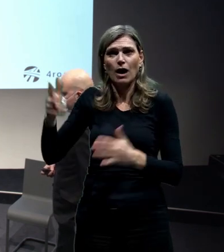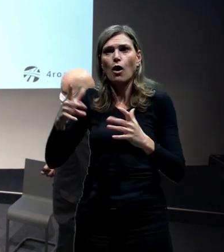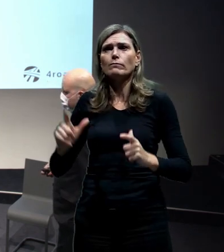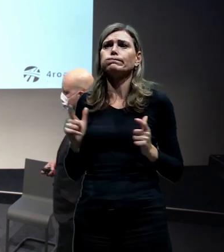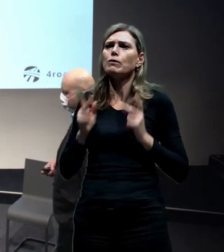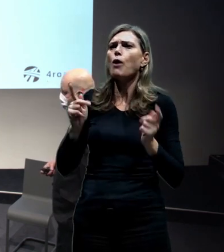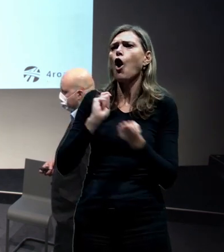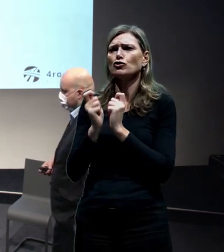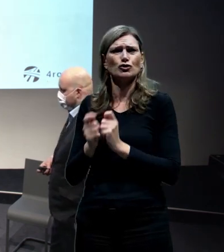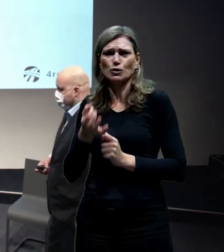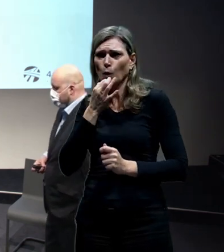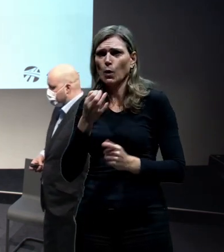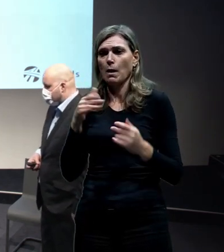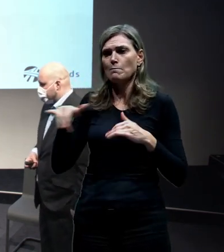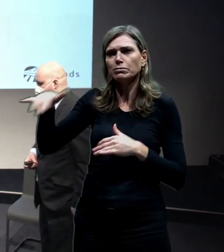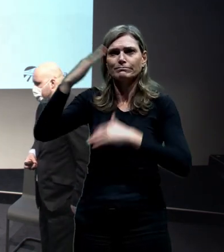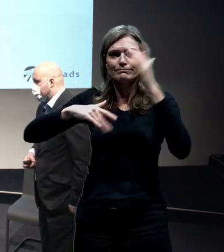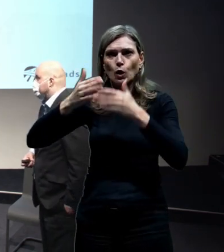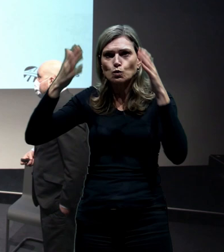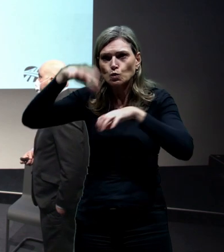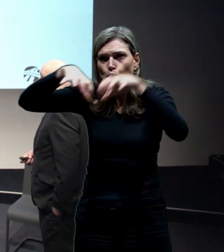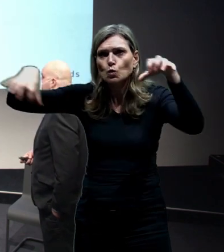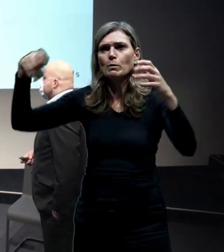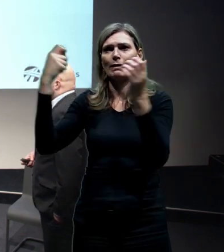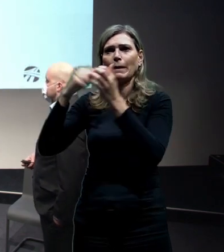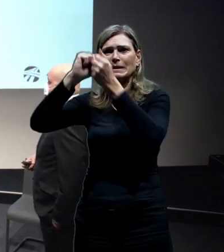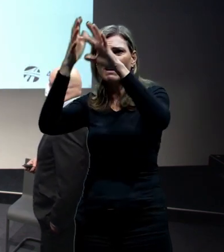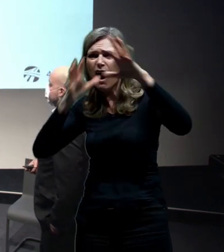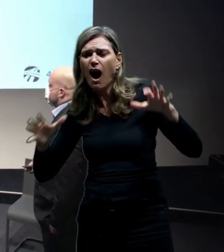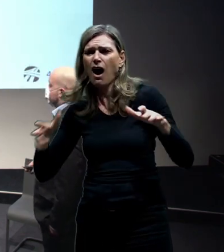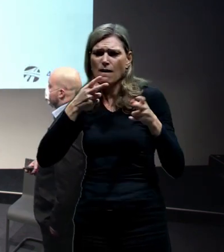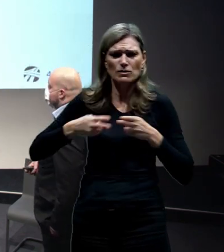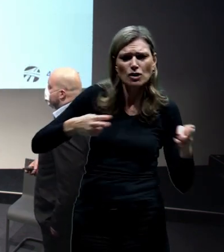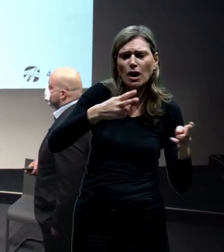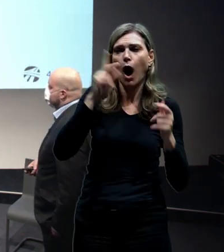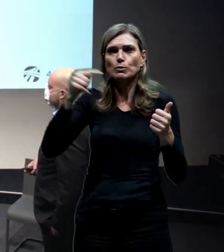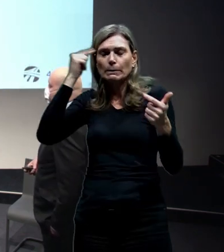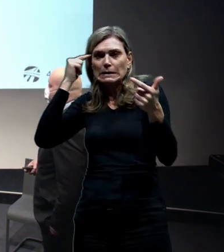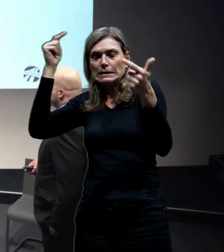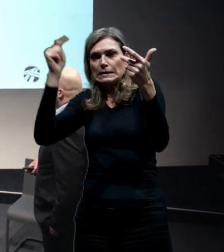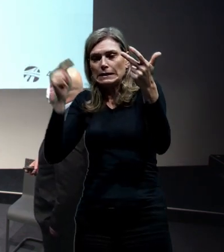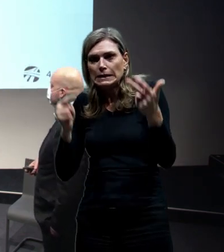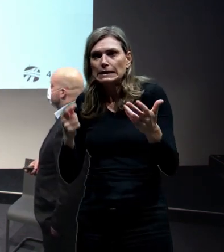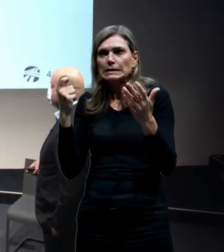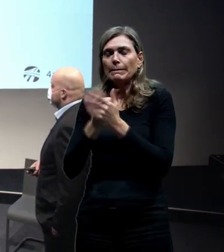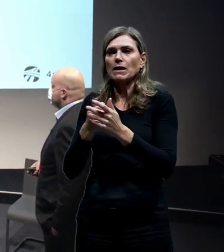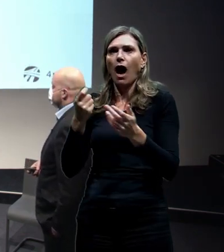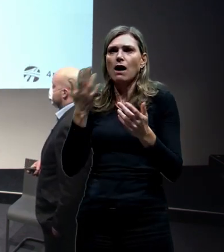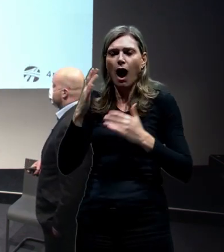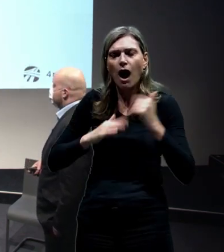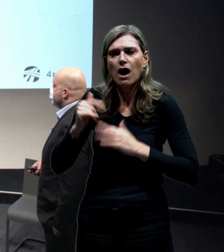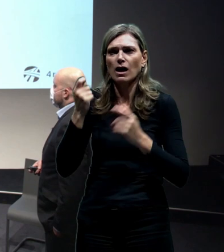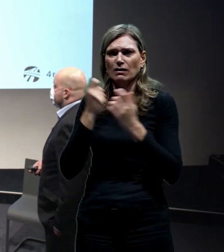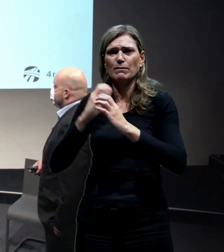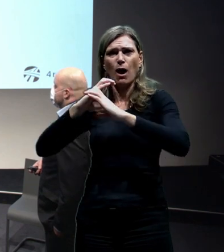stávající zástavbou, stávající morfologií terénu a tak dále, musí vykřužovat mnoho tunelových tubusů a staveb. To